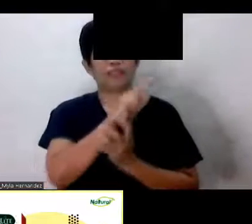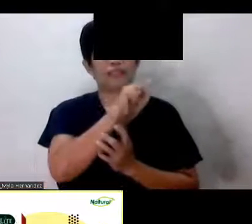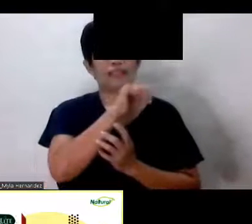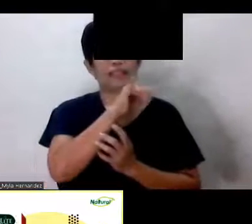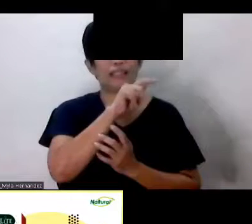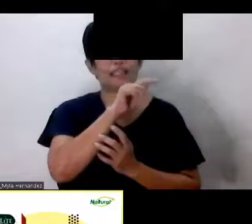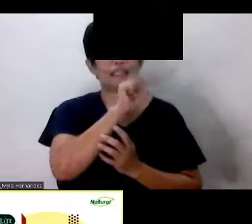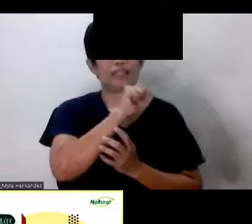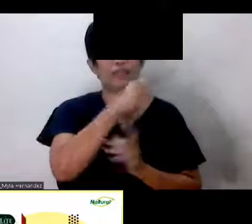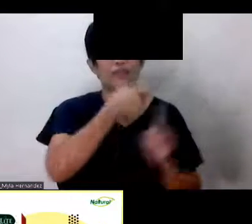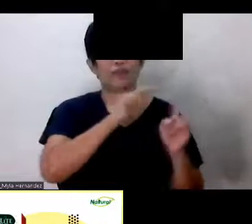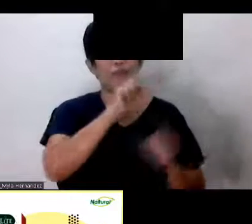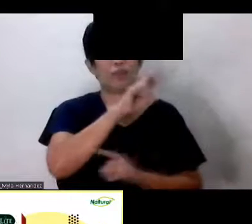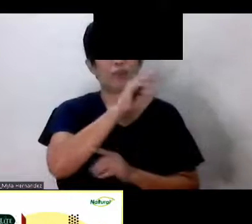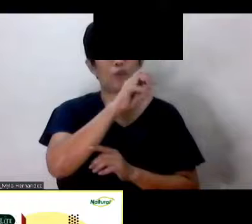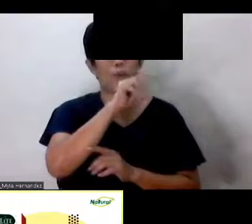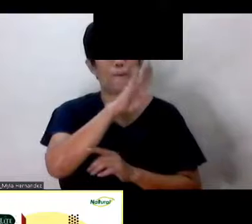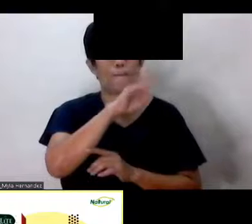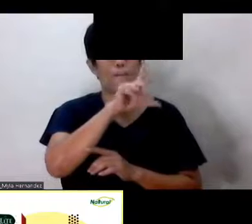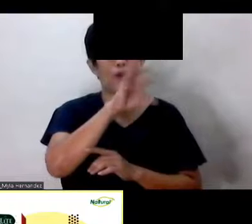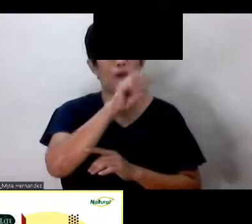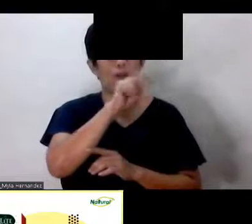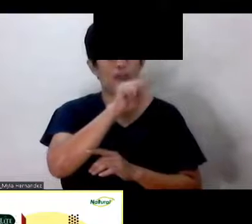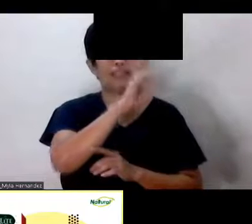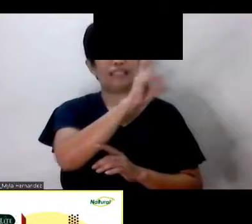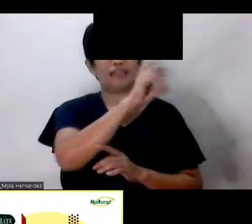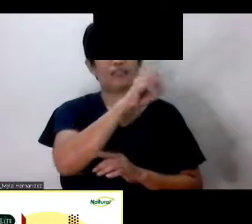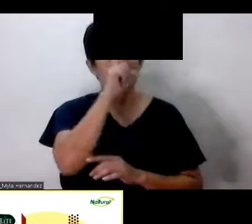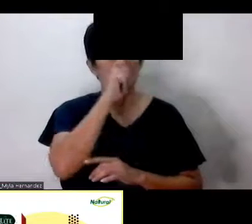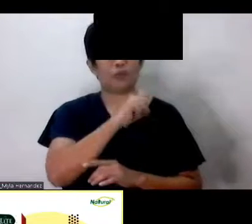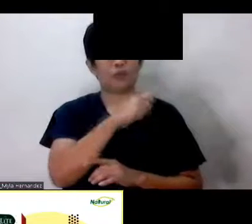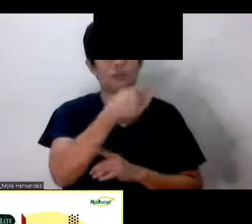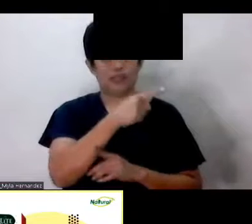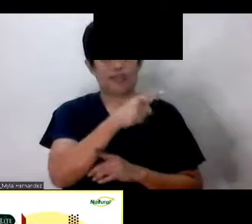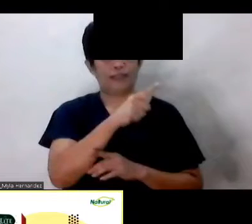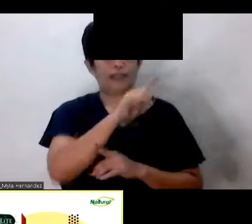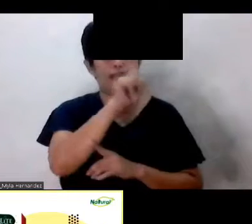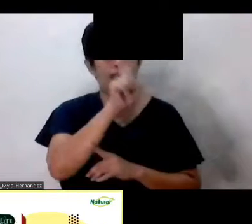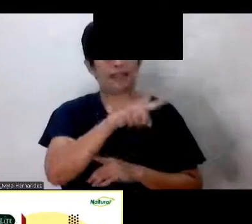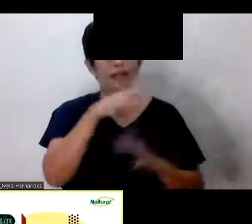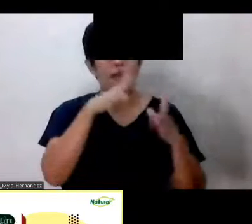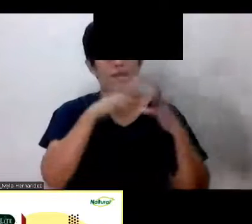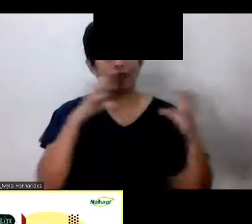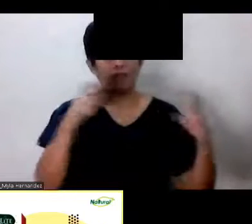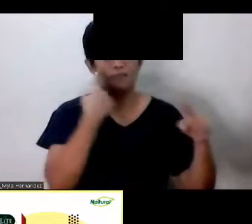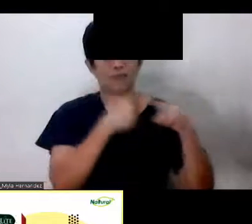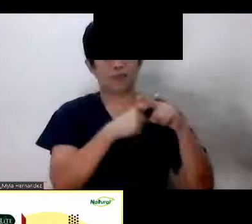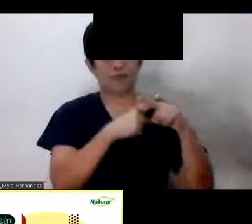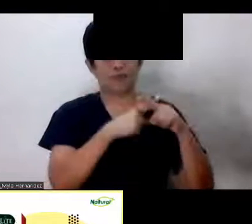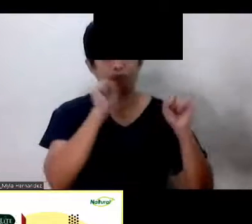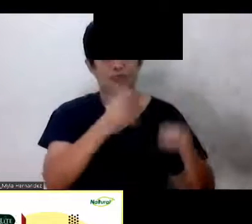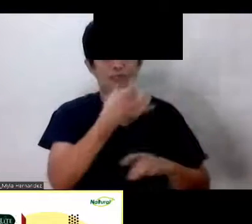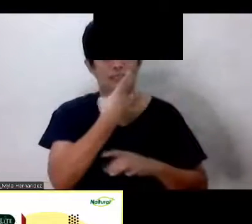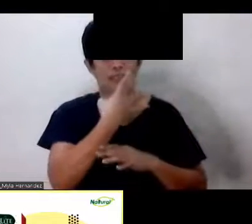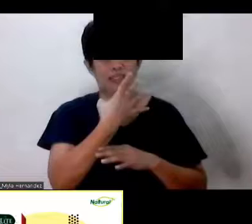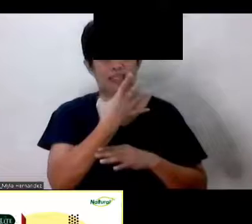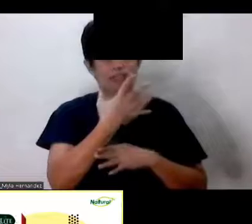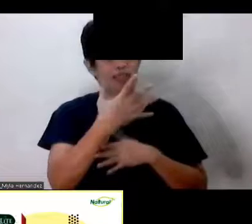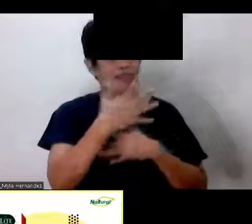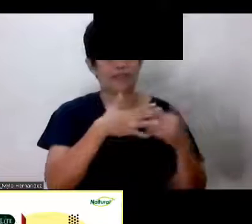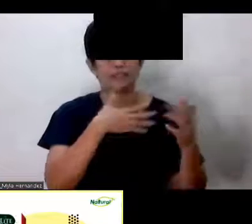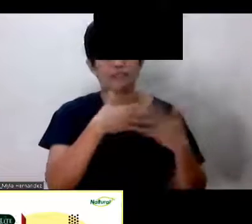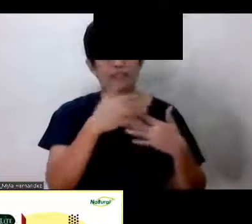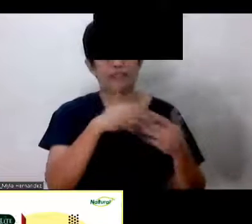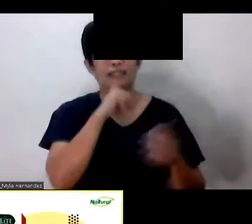Romblon 70 years old O nagtatanong siya yung Ampalayaplasma Pwede bang inumin kahit di diabetic